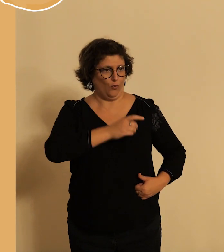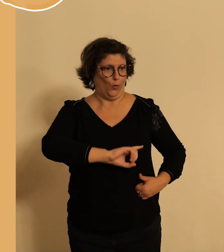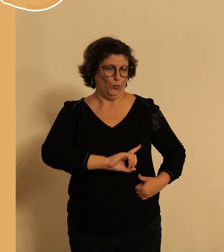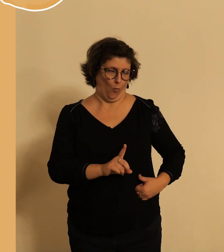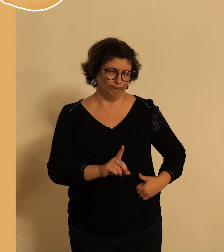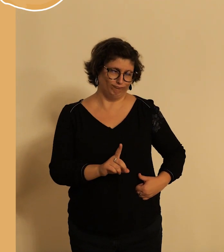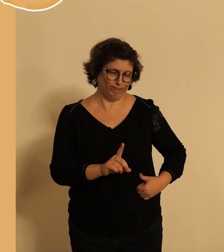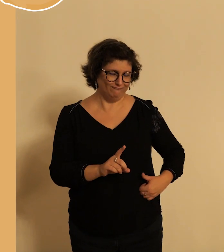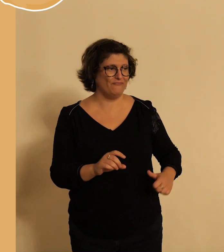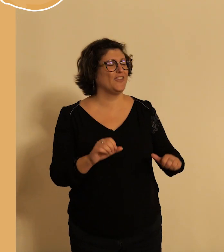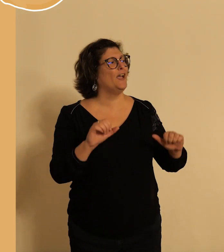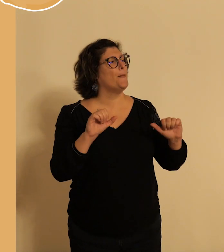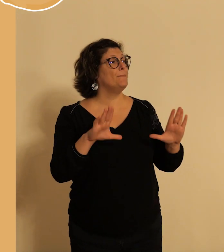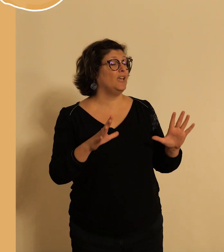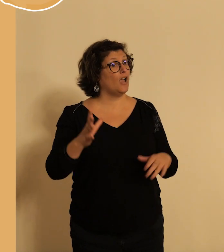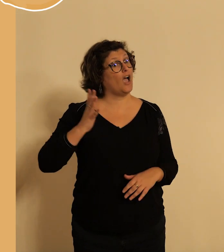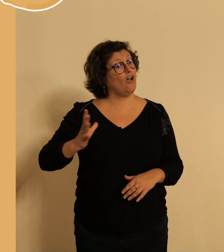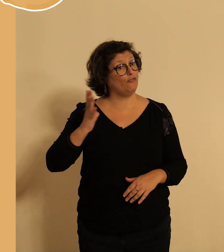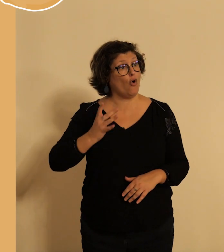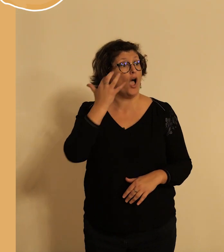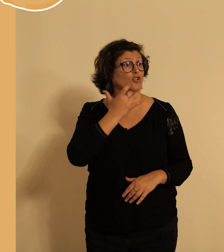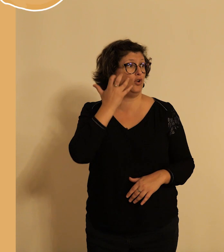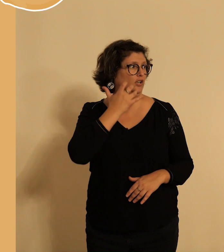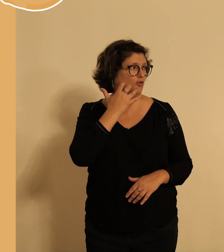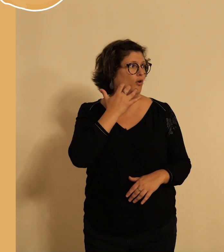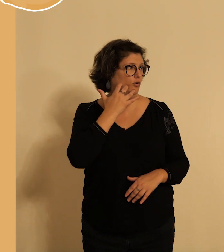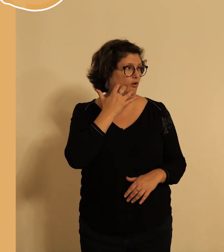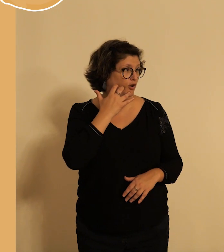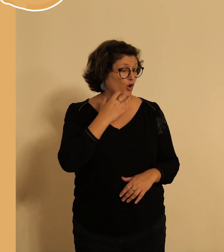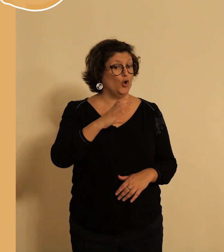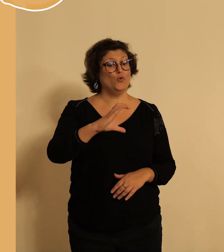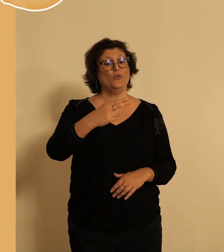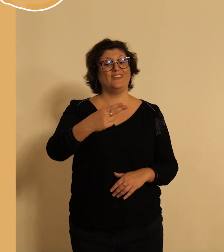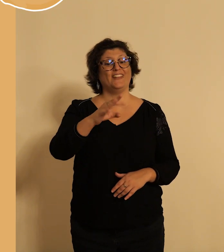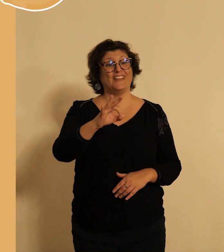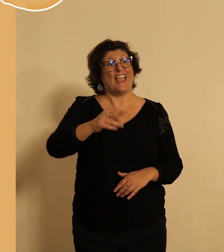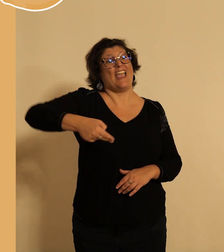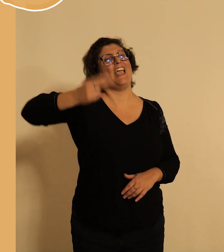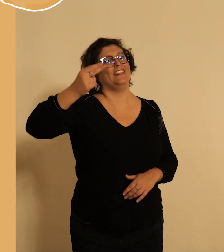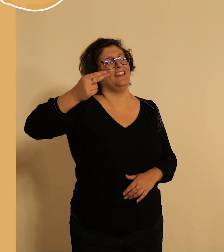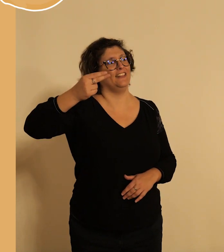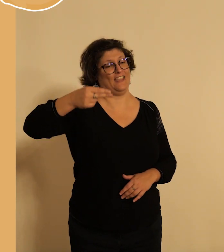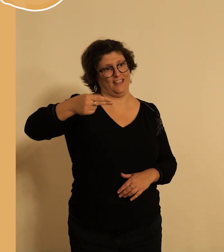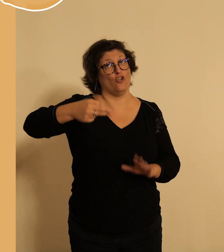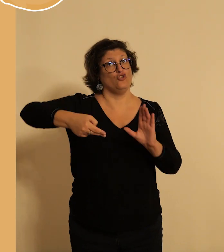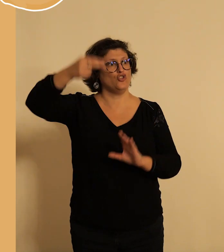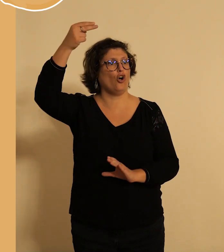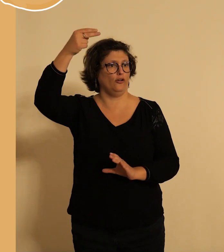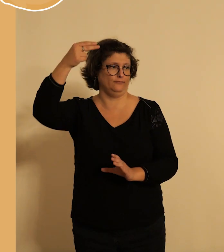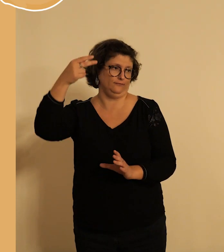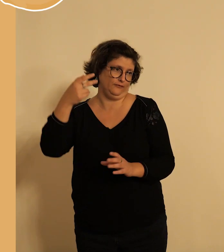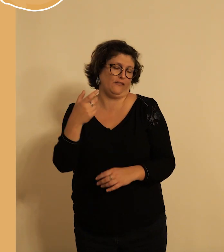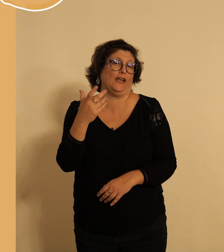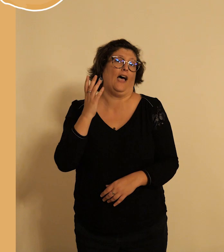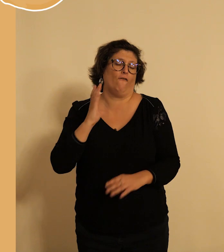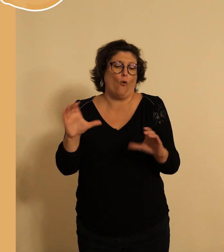je précise que dans le passé quand j'étais adolescent je faisais partie de l'UCTN Nord une eau cycliste de Tour